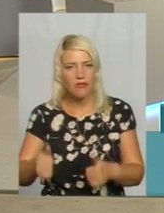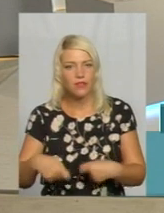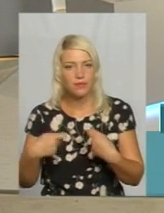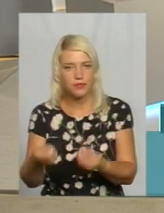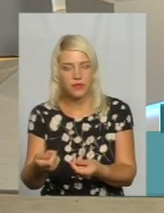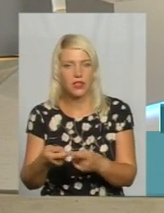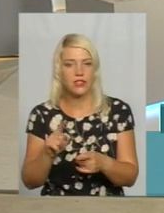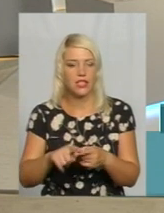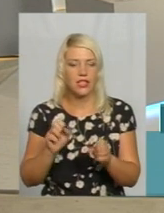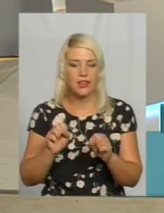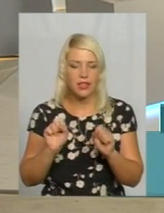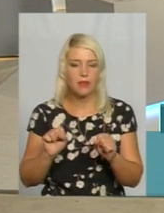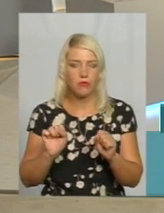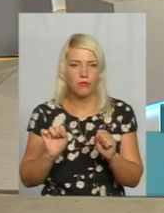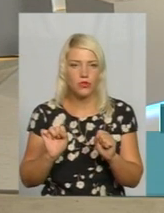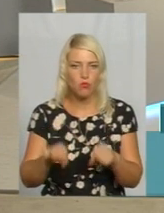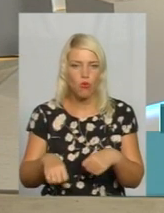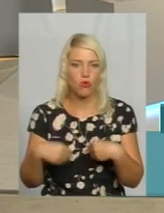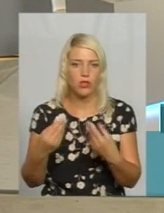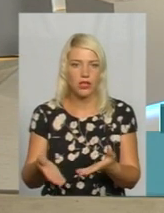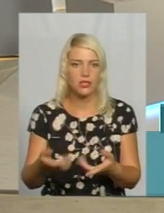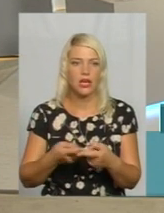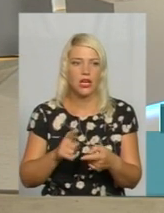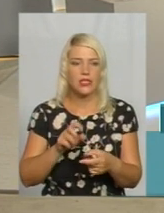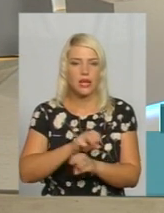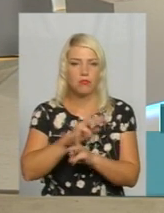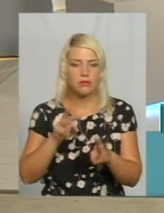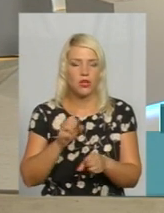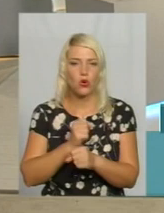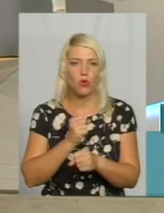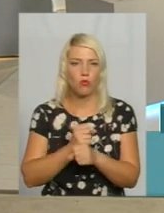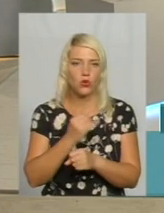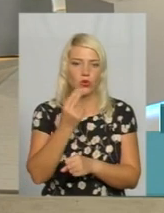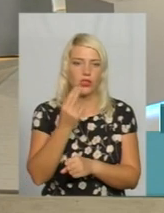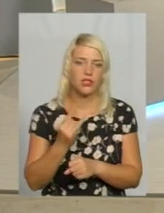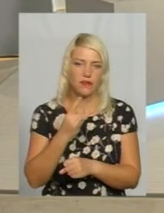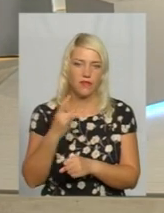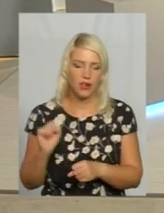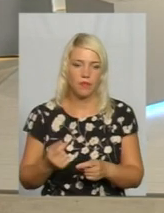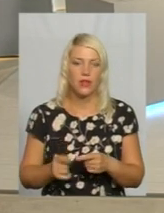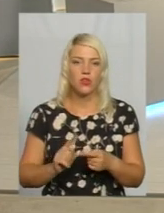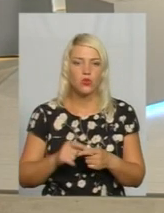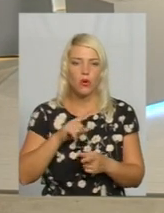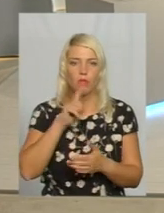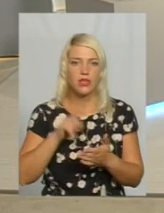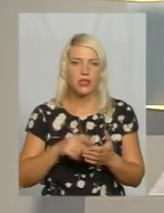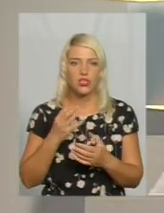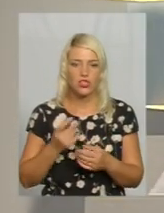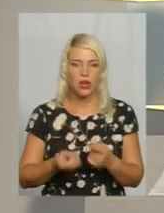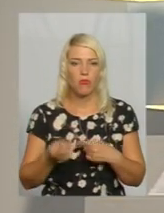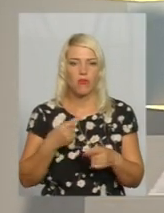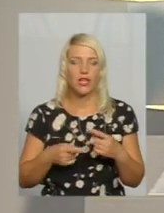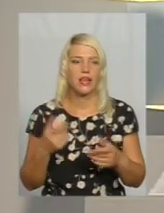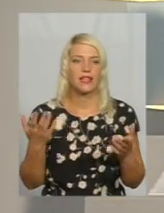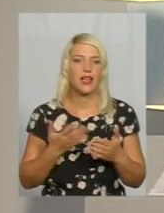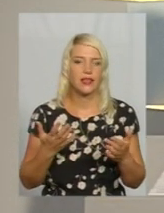змогу забезпечити місцевим мовникам роботу у цифрі. Дякую. До цього питання ми ще більш детально повернемося. Але все ж таки, які